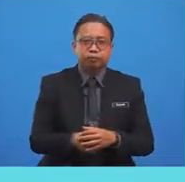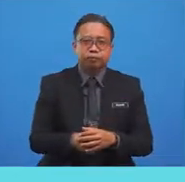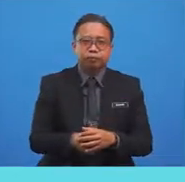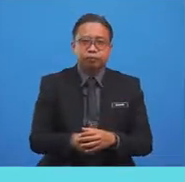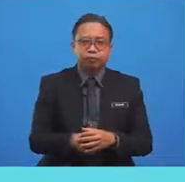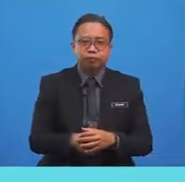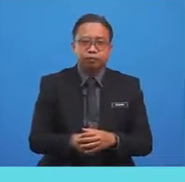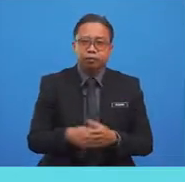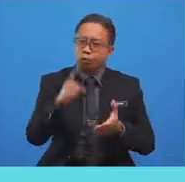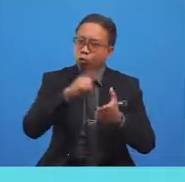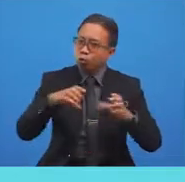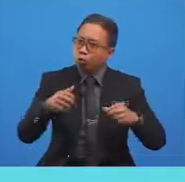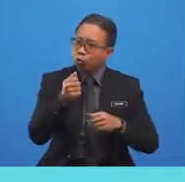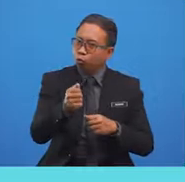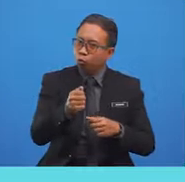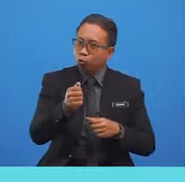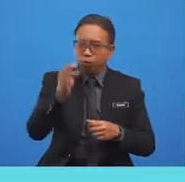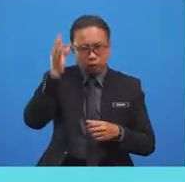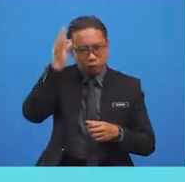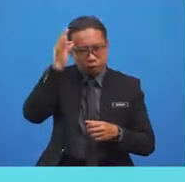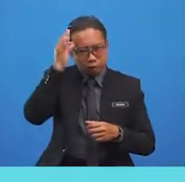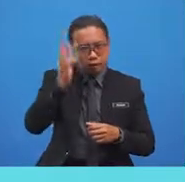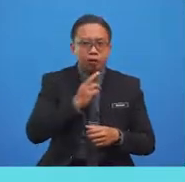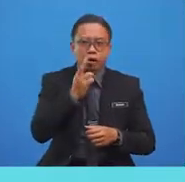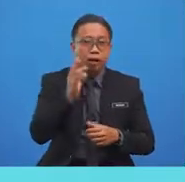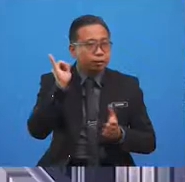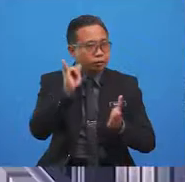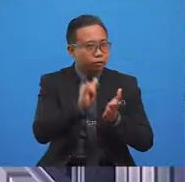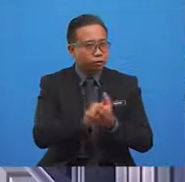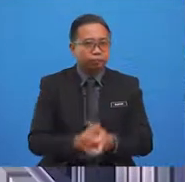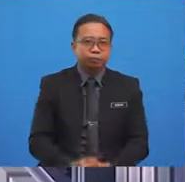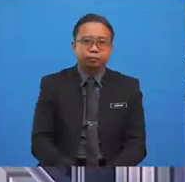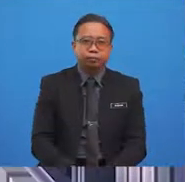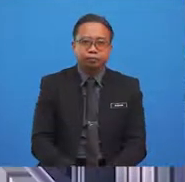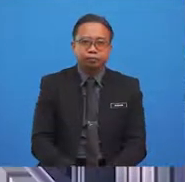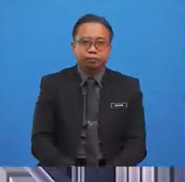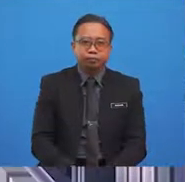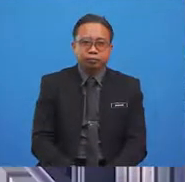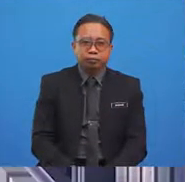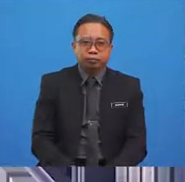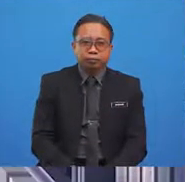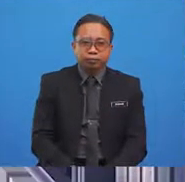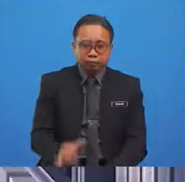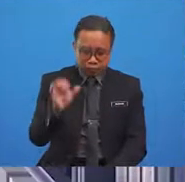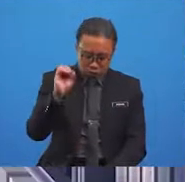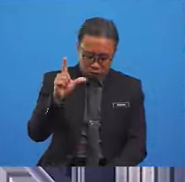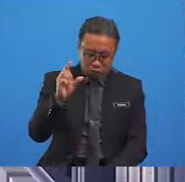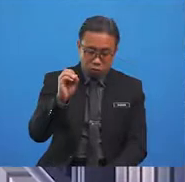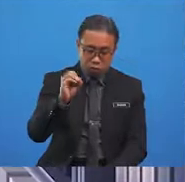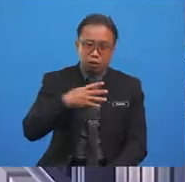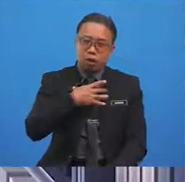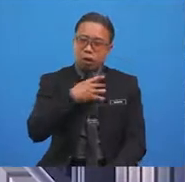What do you think are these boys and girls? Hmm, Yolo loves